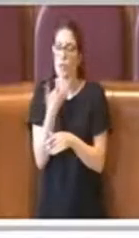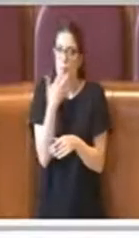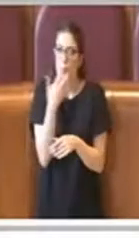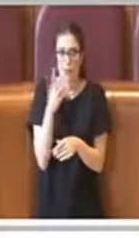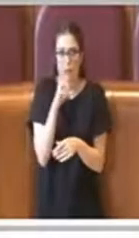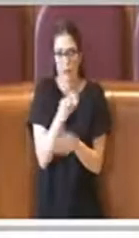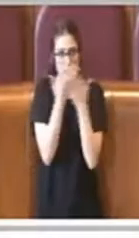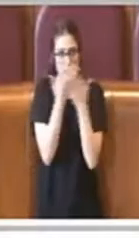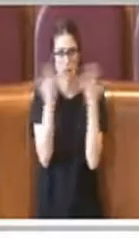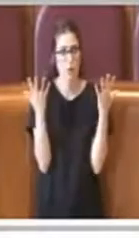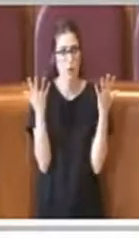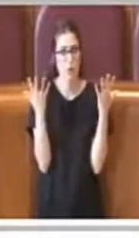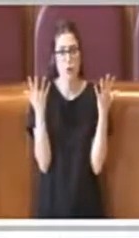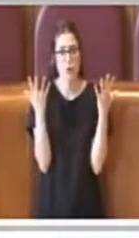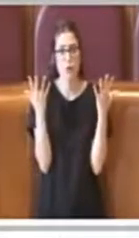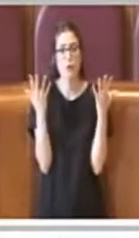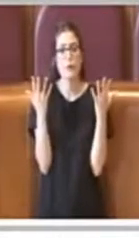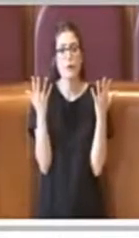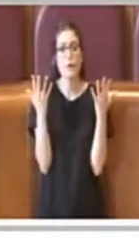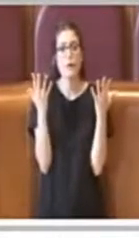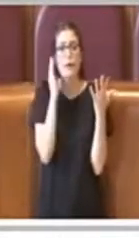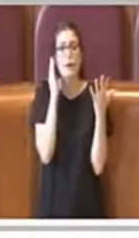questo ci tengo proprio a dirlo,